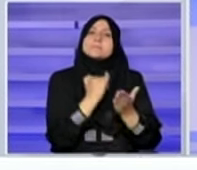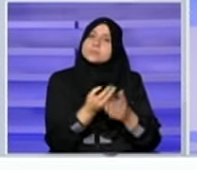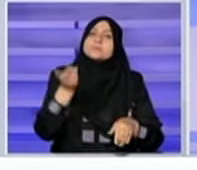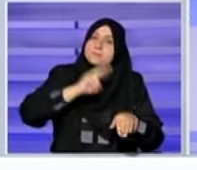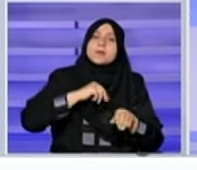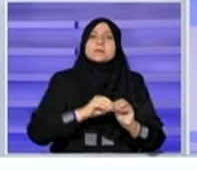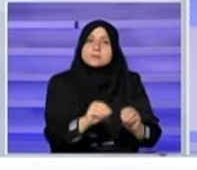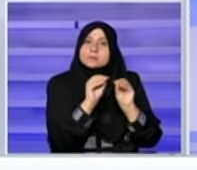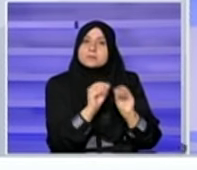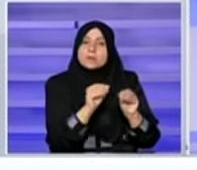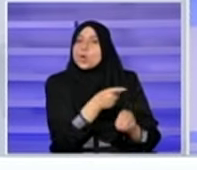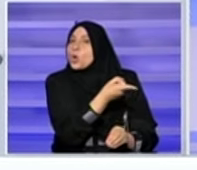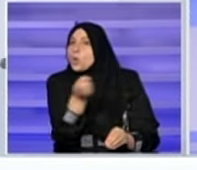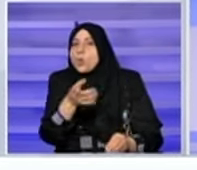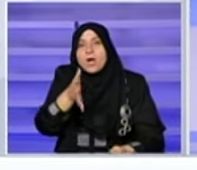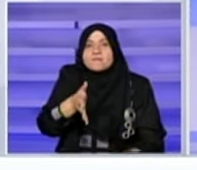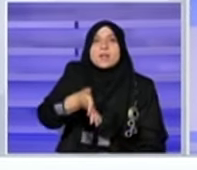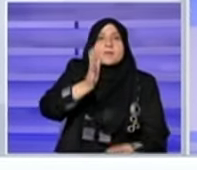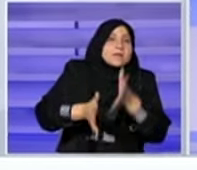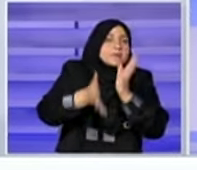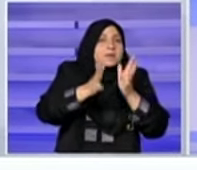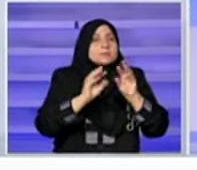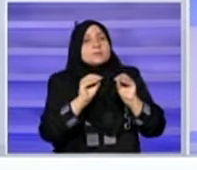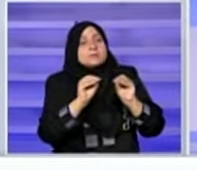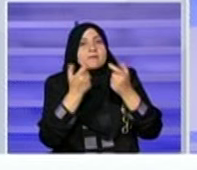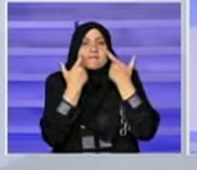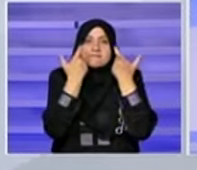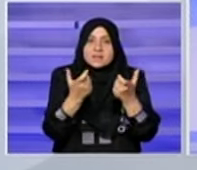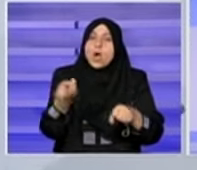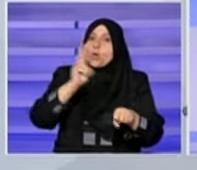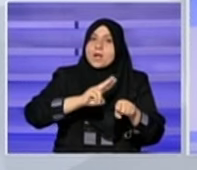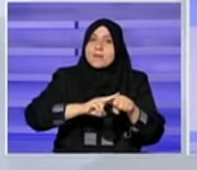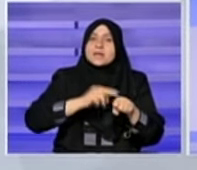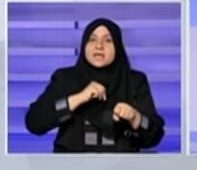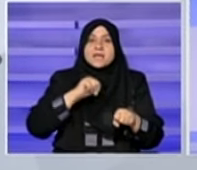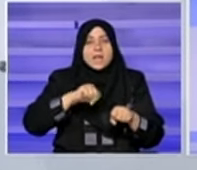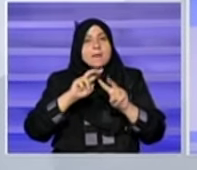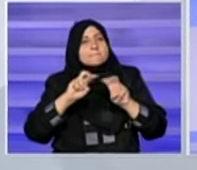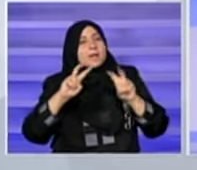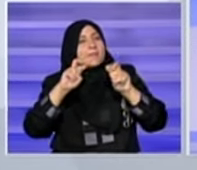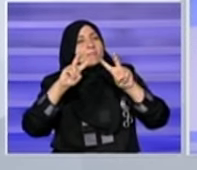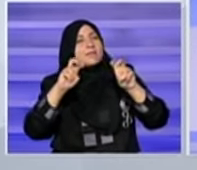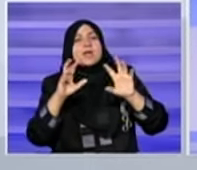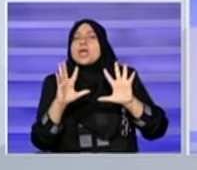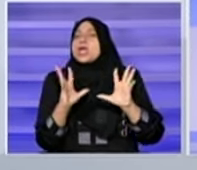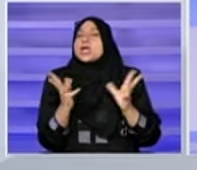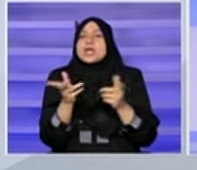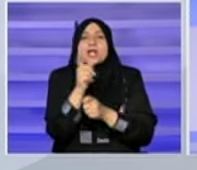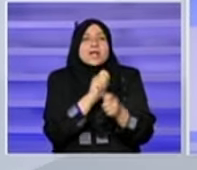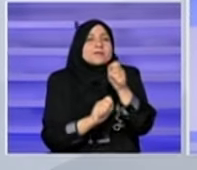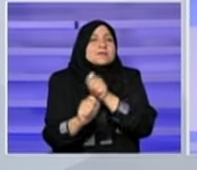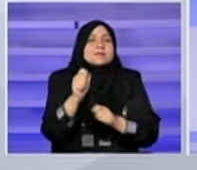لازم كل أجيال نتكلم معهم عن الموضوع وكذلك نحن نسوي دراسات لإعادة